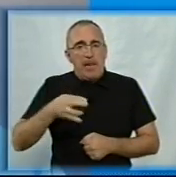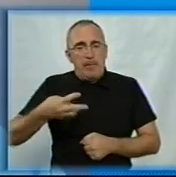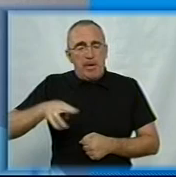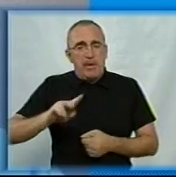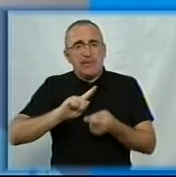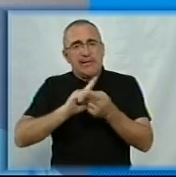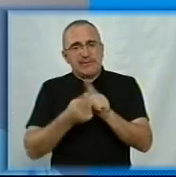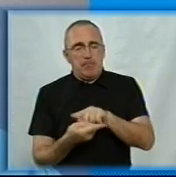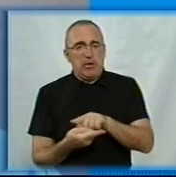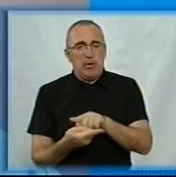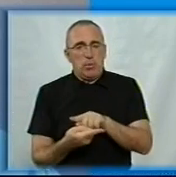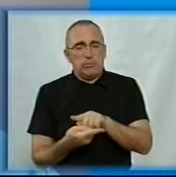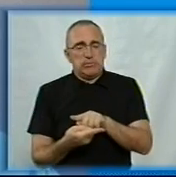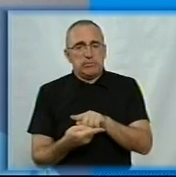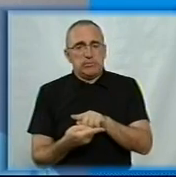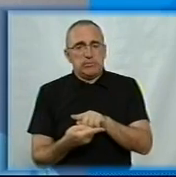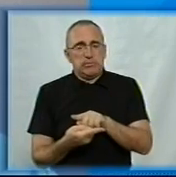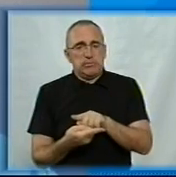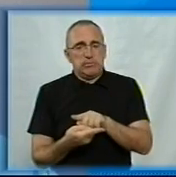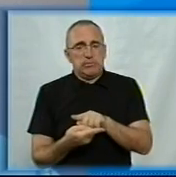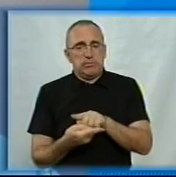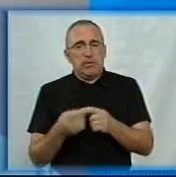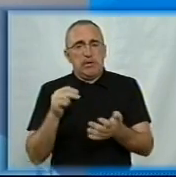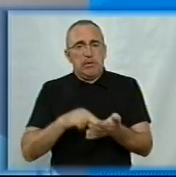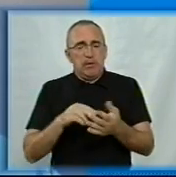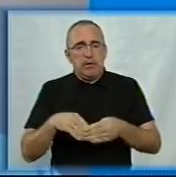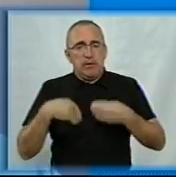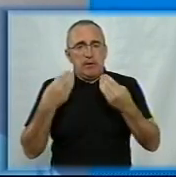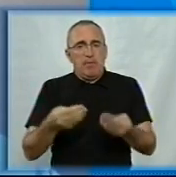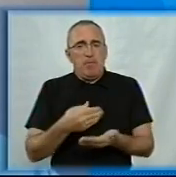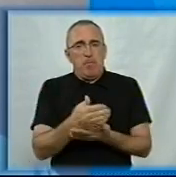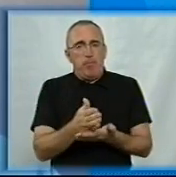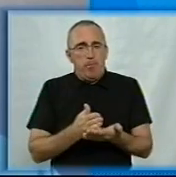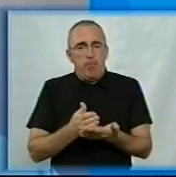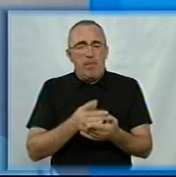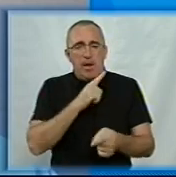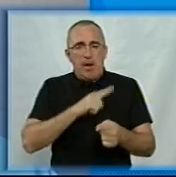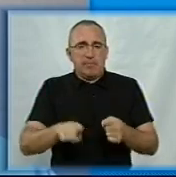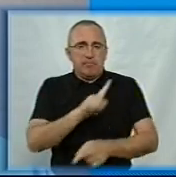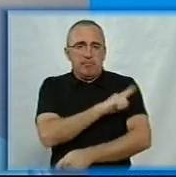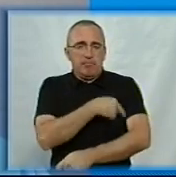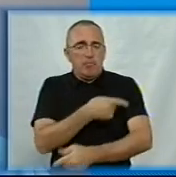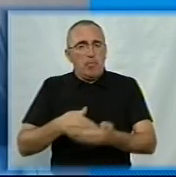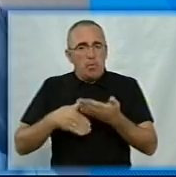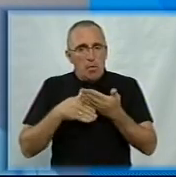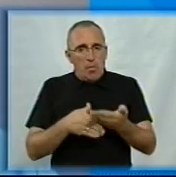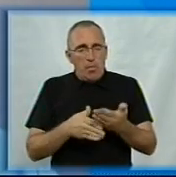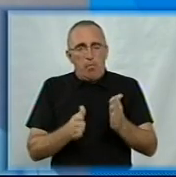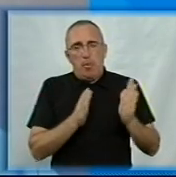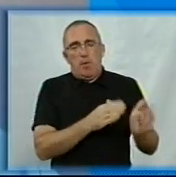підпишується тариф на надання таких послуг, як екстрена медична допомога,